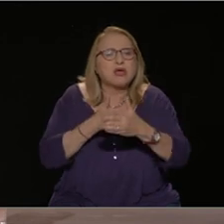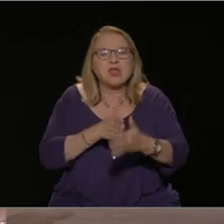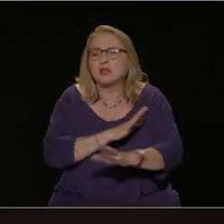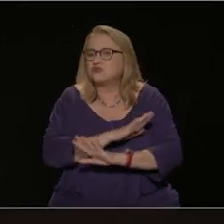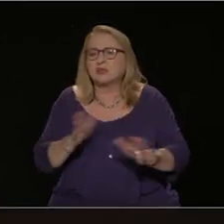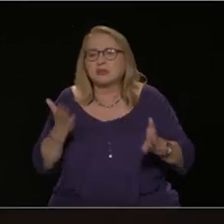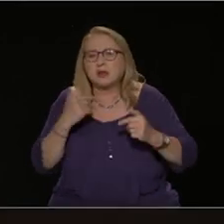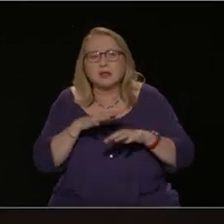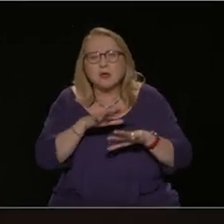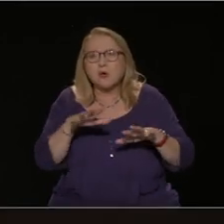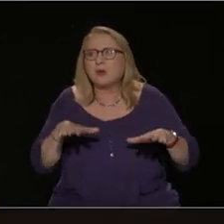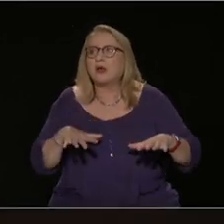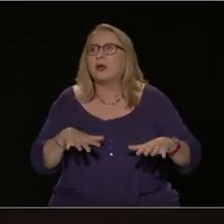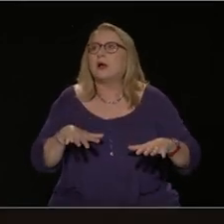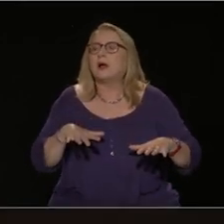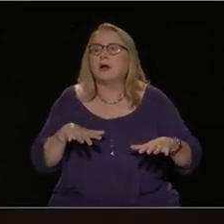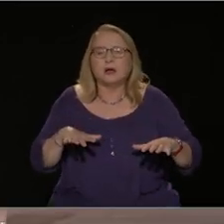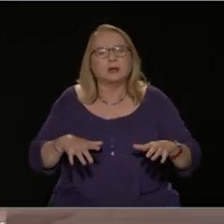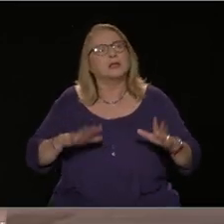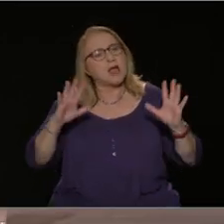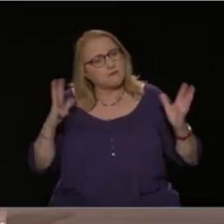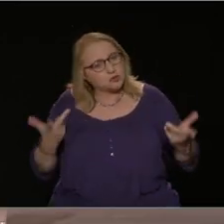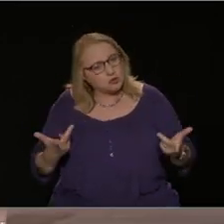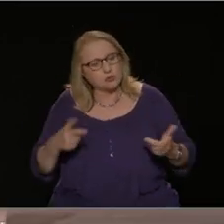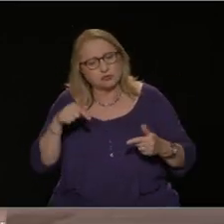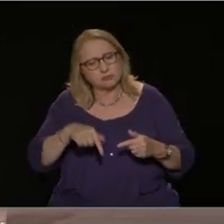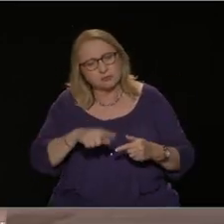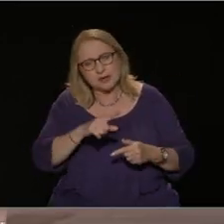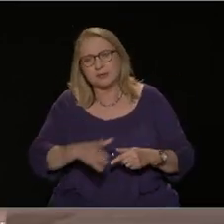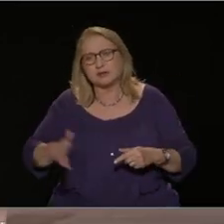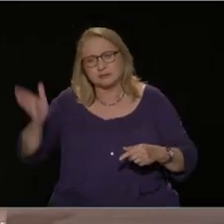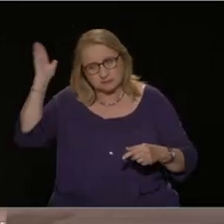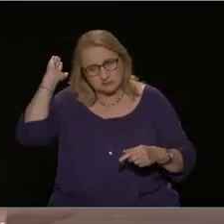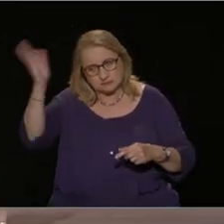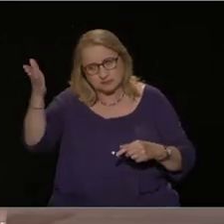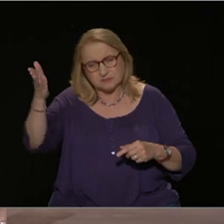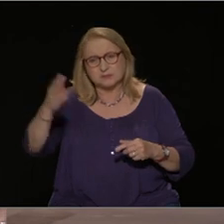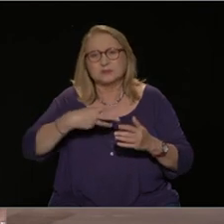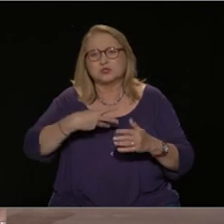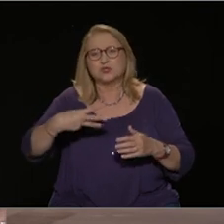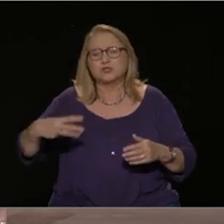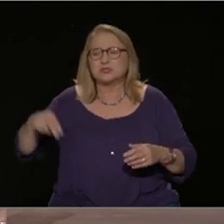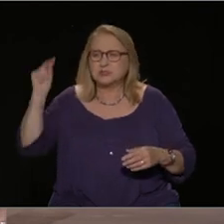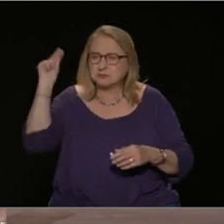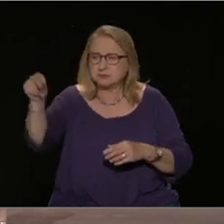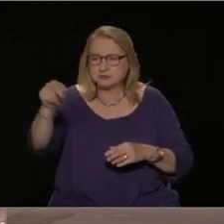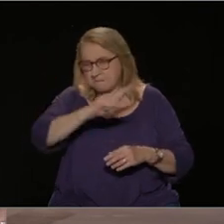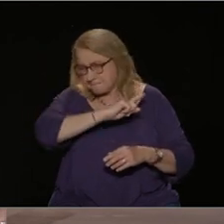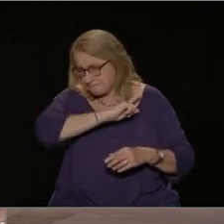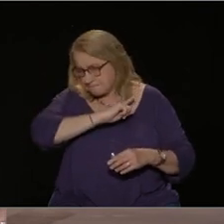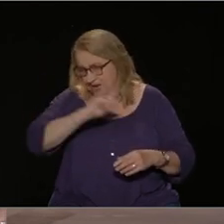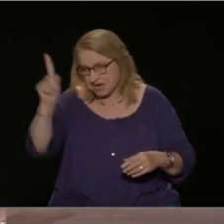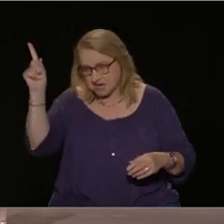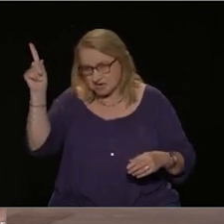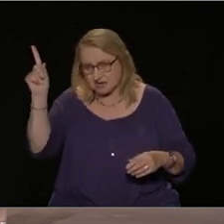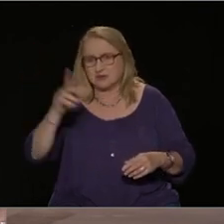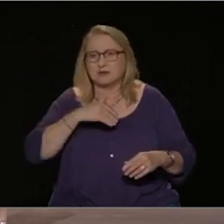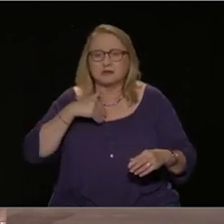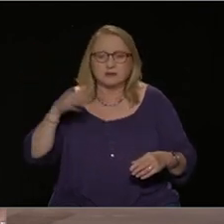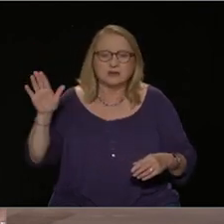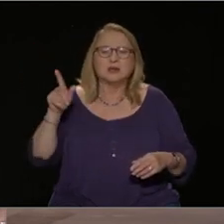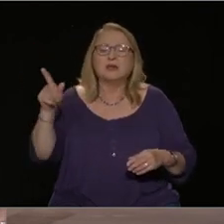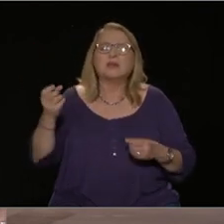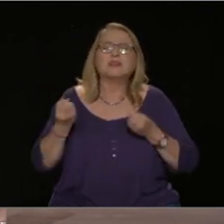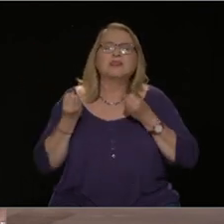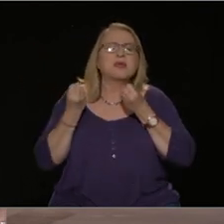αυτά τα κόμματα. Γιατί πραγματικά, τι προσφέρουν αυτή τη στιγμή σαν δρόμο μπροστά για τους εργαζομένους και την νεολαία.